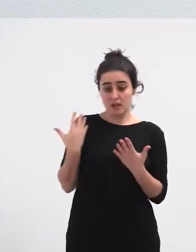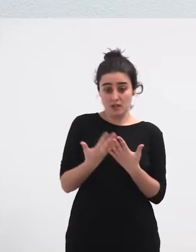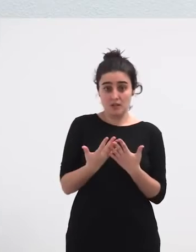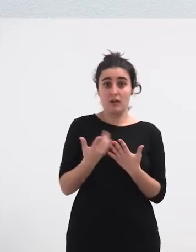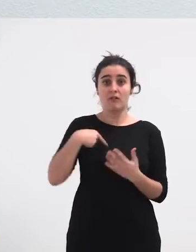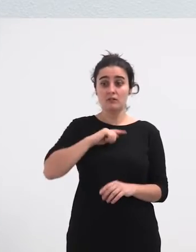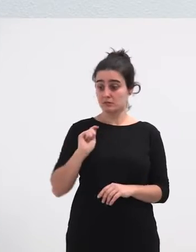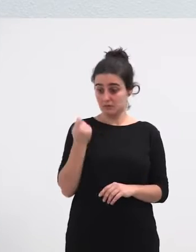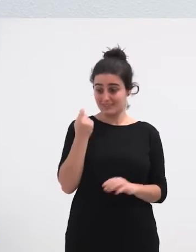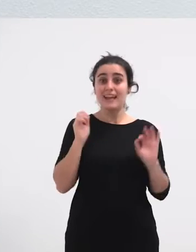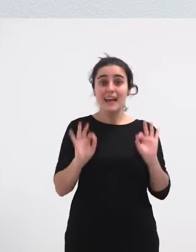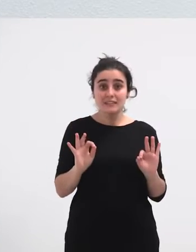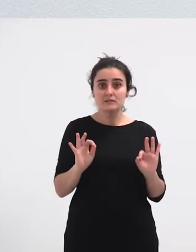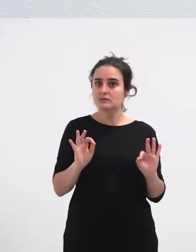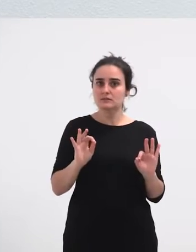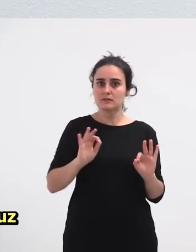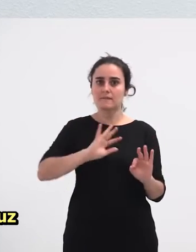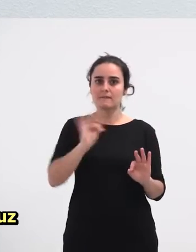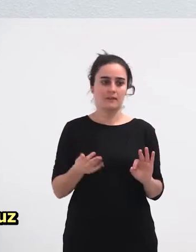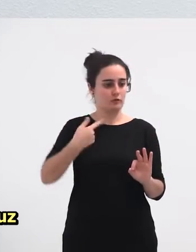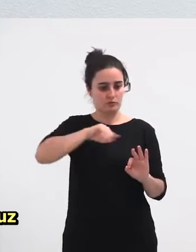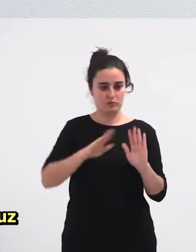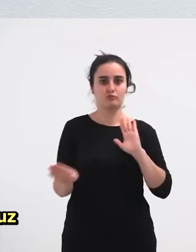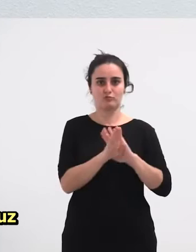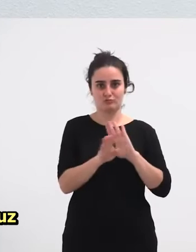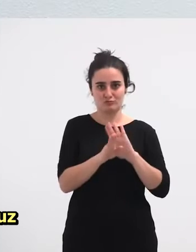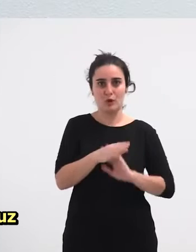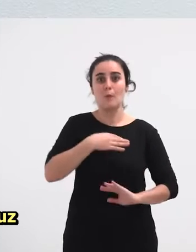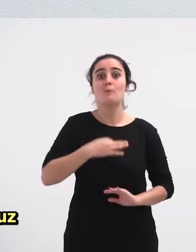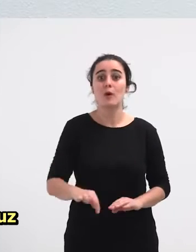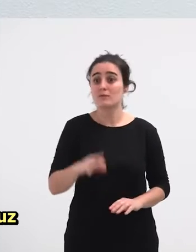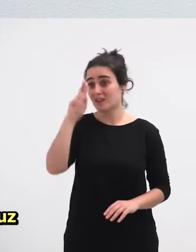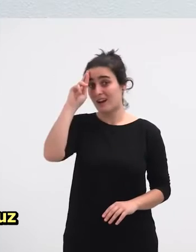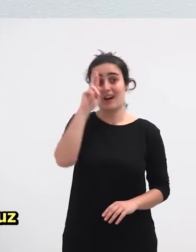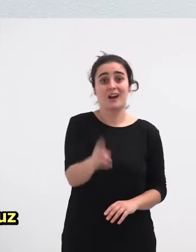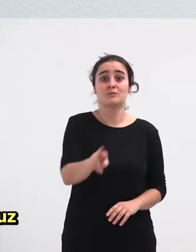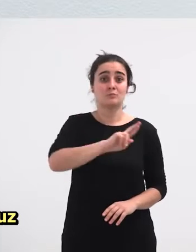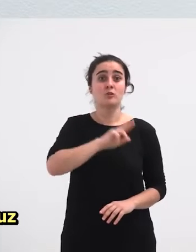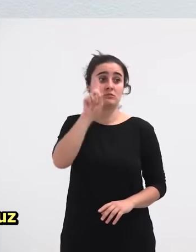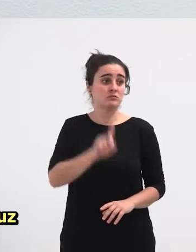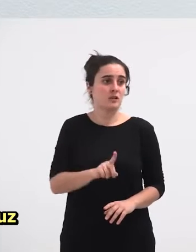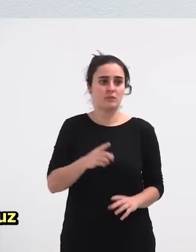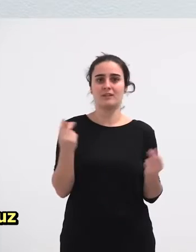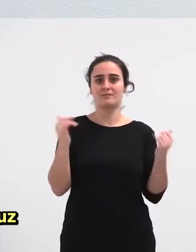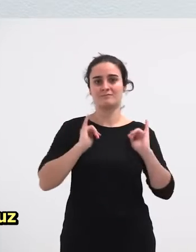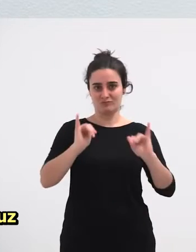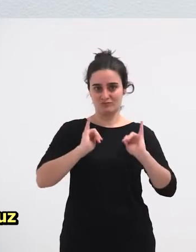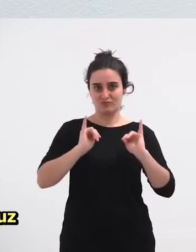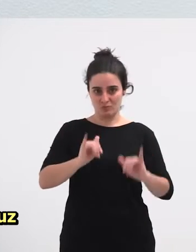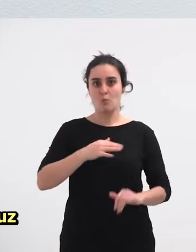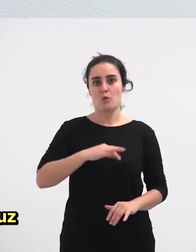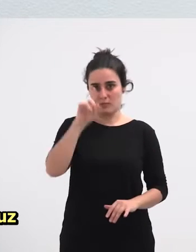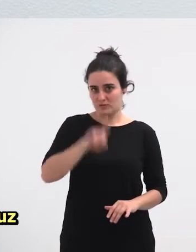badugu ziur gaude aurrera egin dezakegula Eta guztiok errespetuz eta ondo pasatuz pasatu